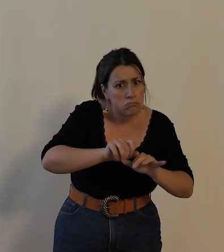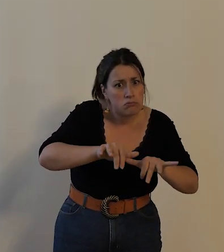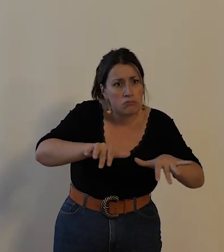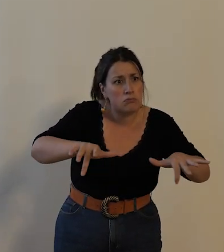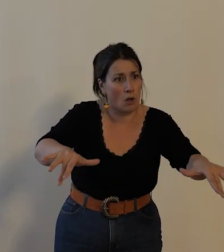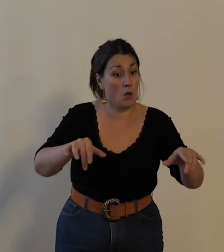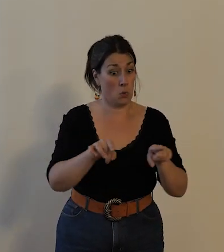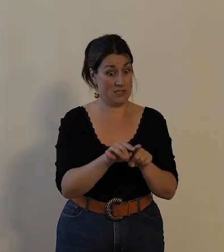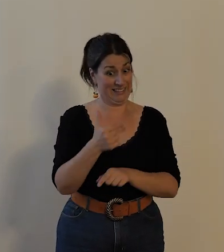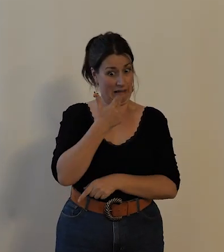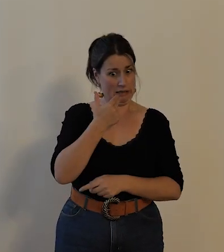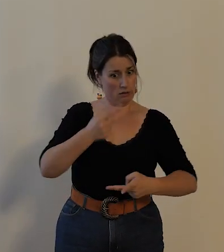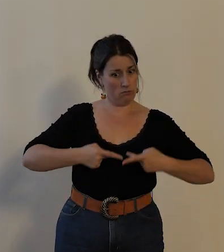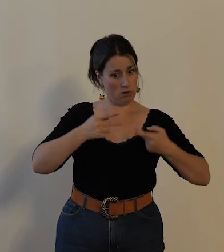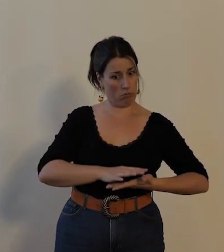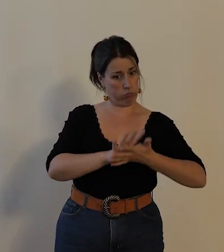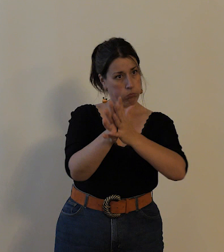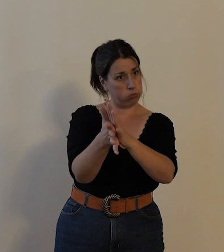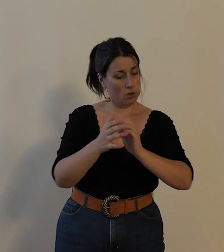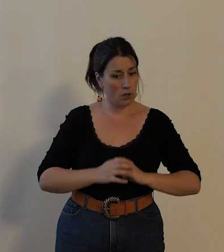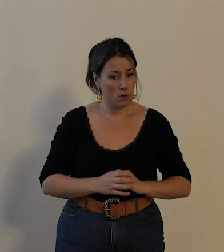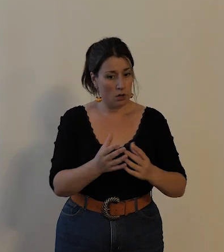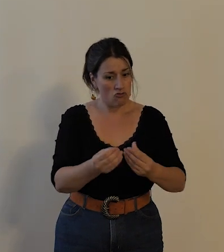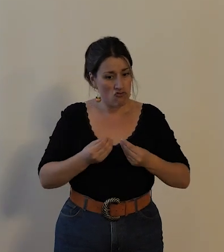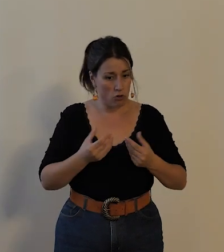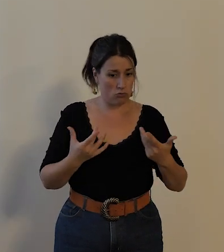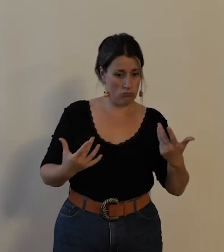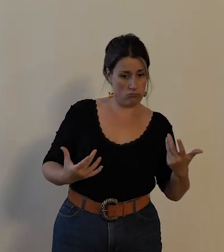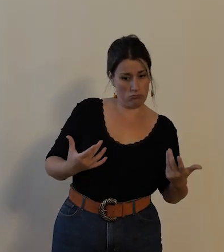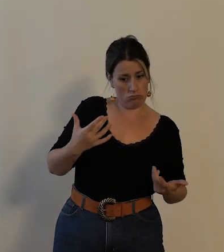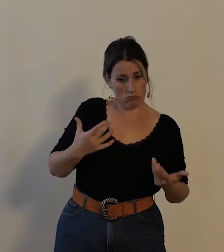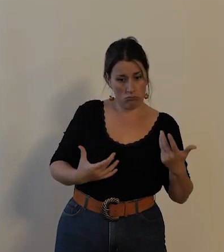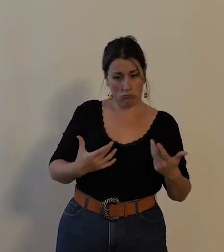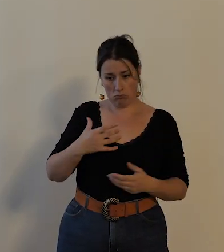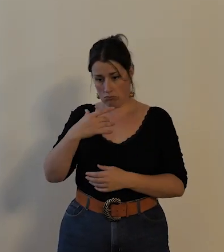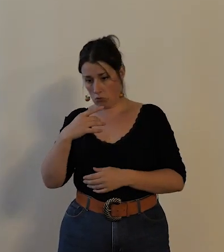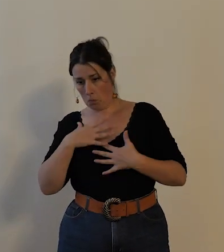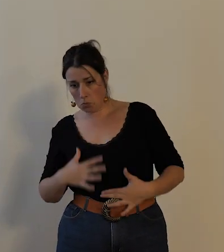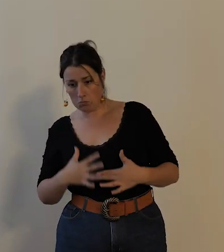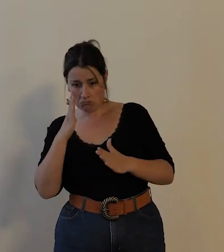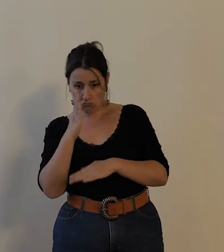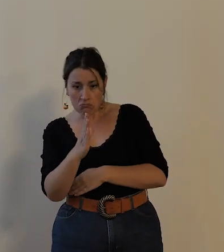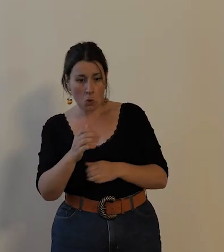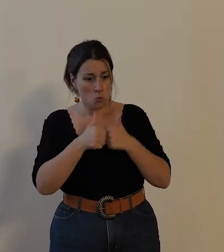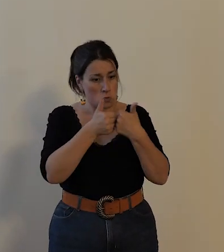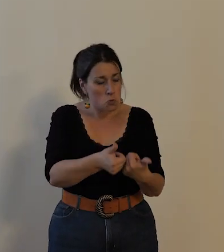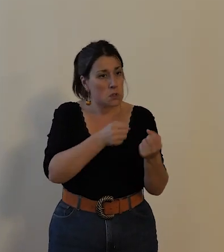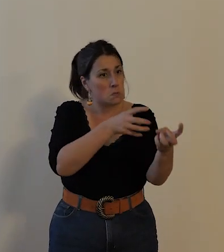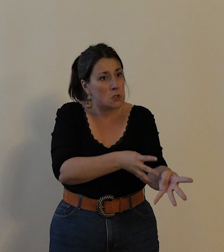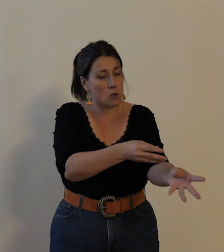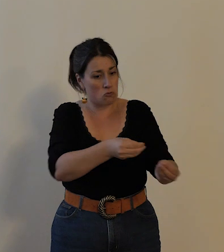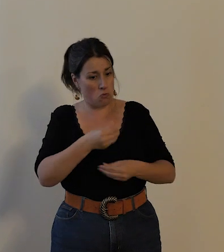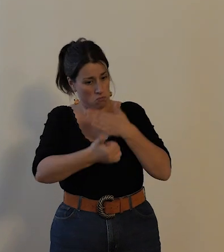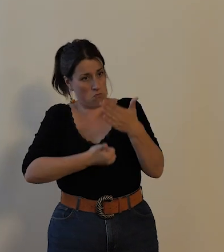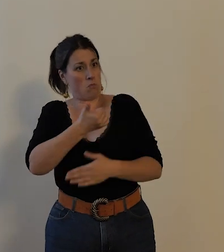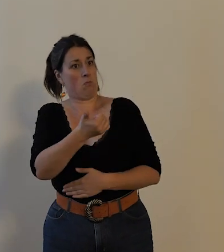l'amélioration et la qualité de la vie elle a agi sur l'évolution positive des attitudes l'individu s'est affranchi